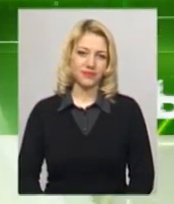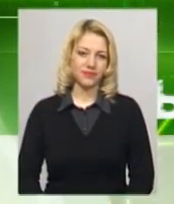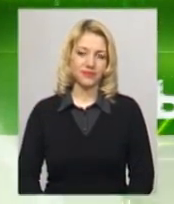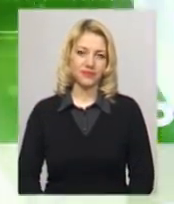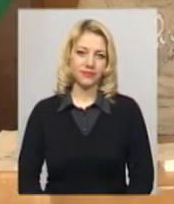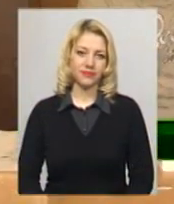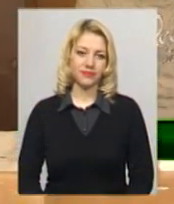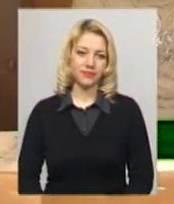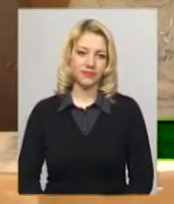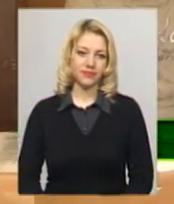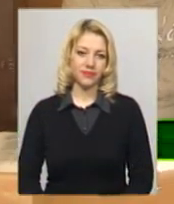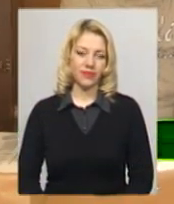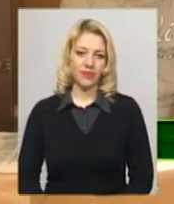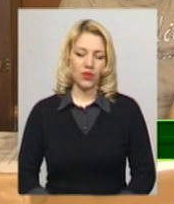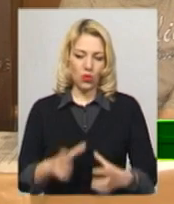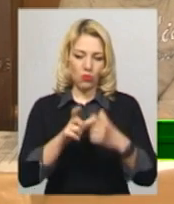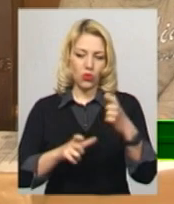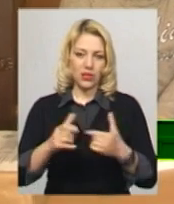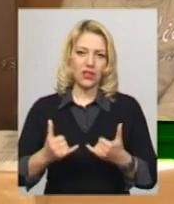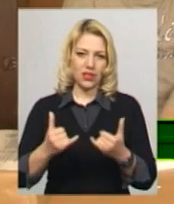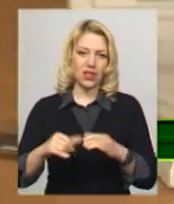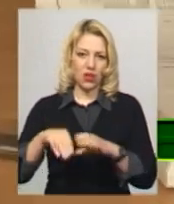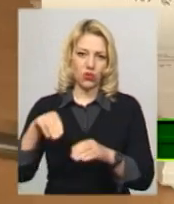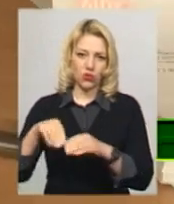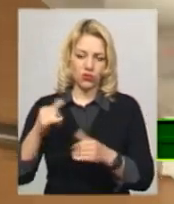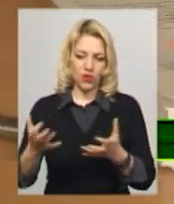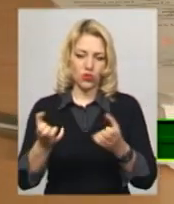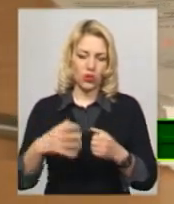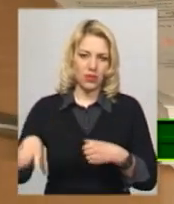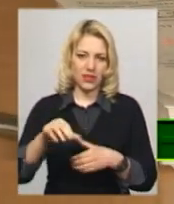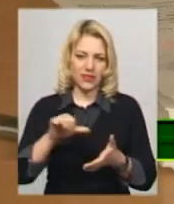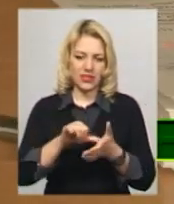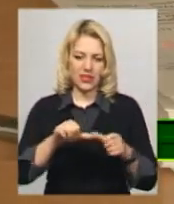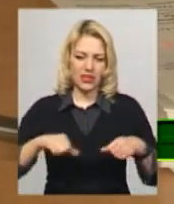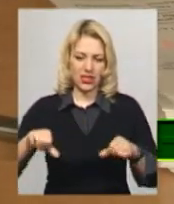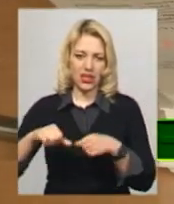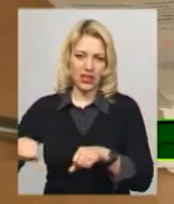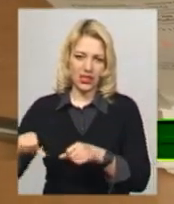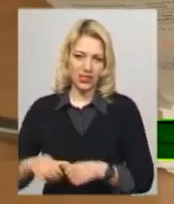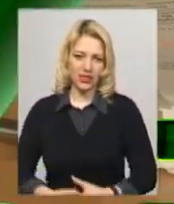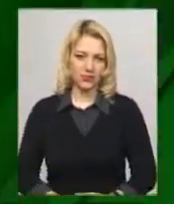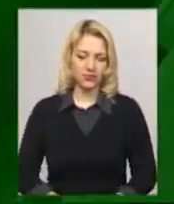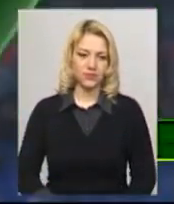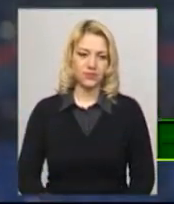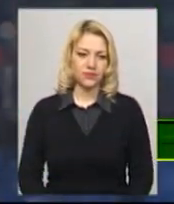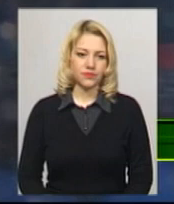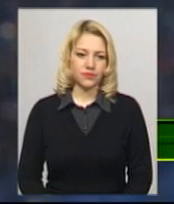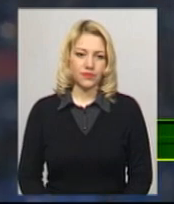Музика Бюлетені для голосування сьогодні отримали усі дільниці семи територіальних виборчих округів Хмельниччини.